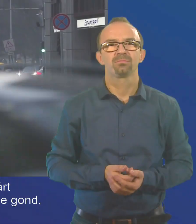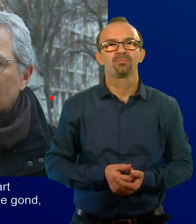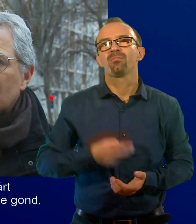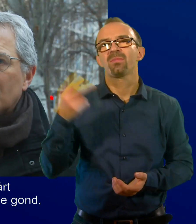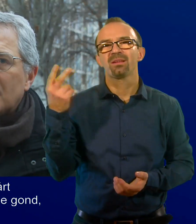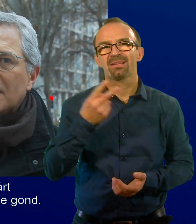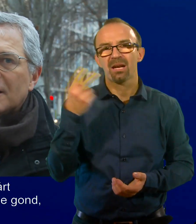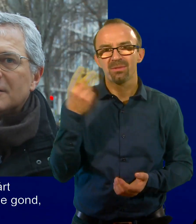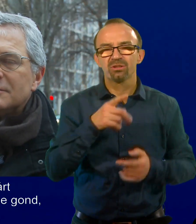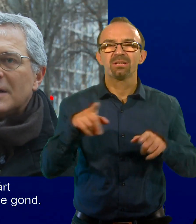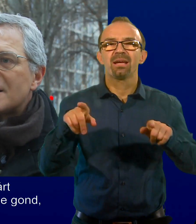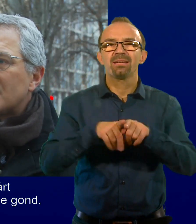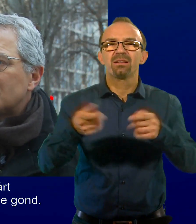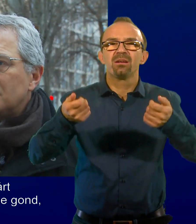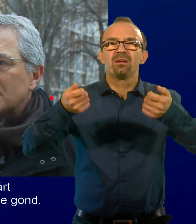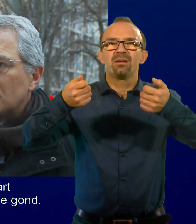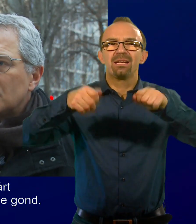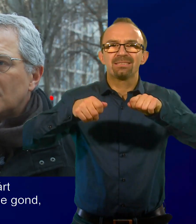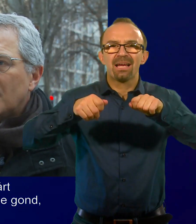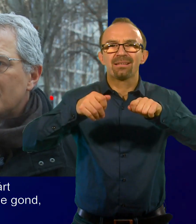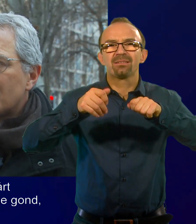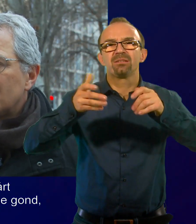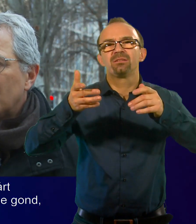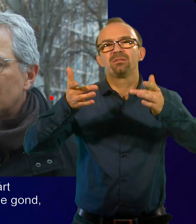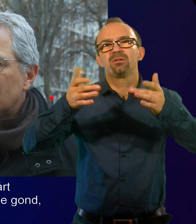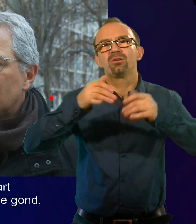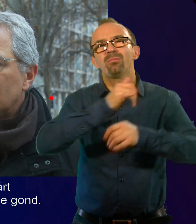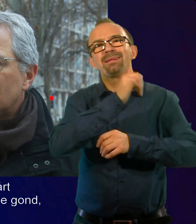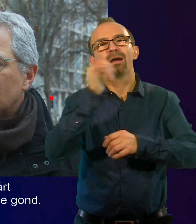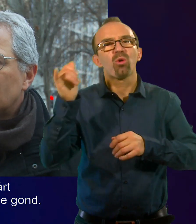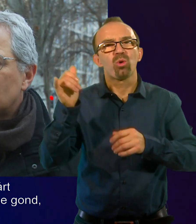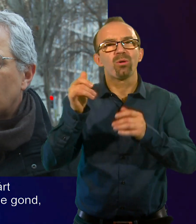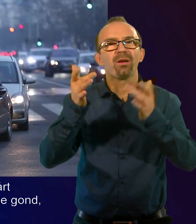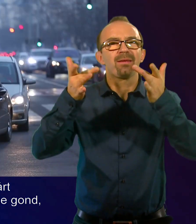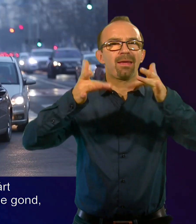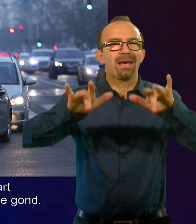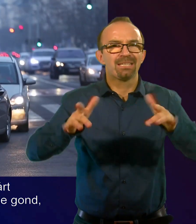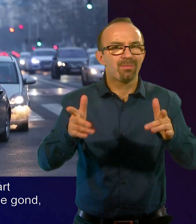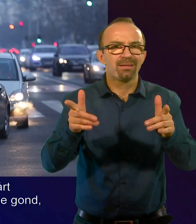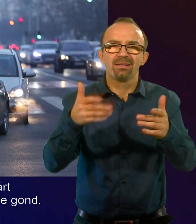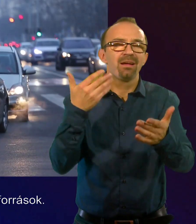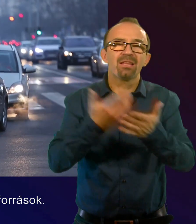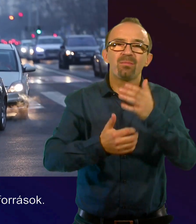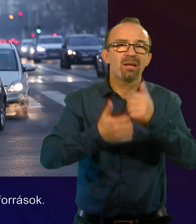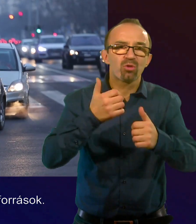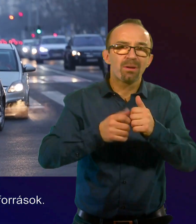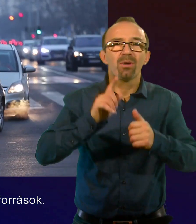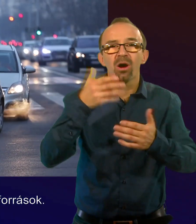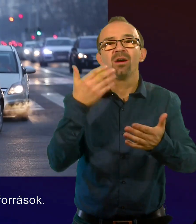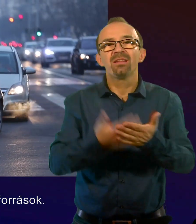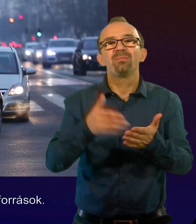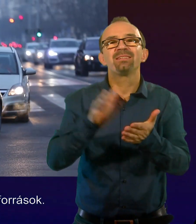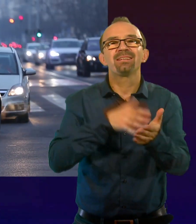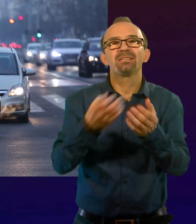Természetesen egy ilyen lezárt meteorológiai helyzetben sem lenne gond, hogyha nem lennének